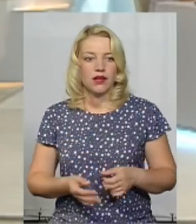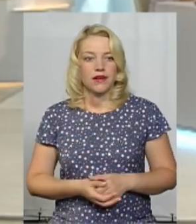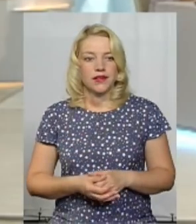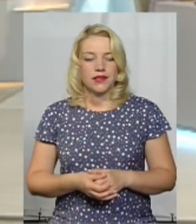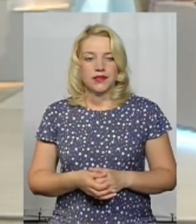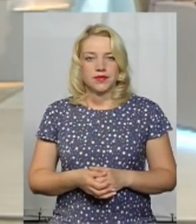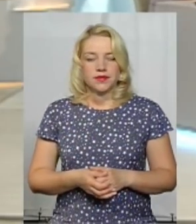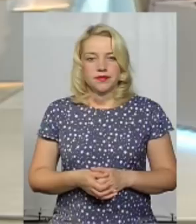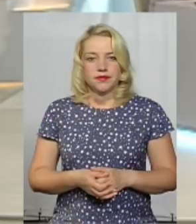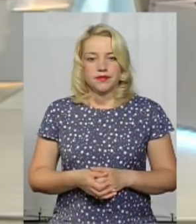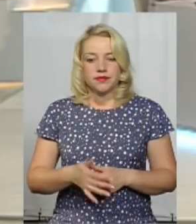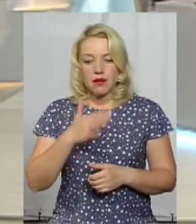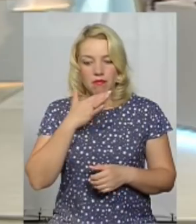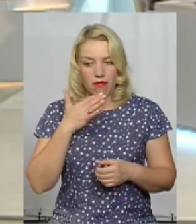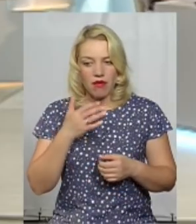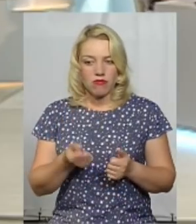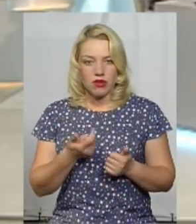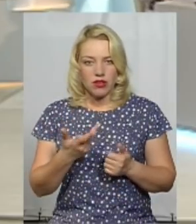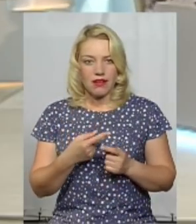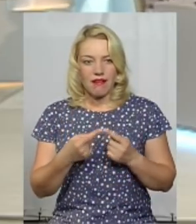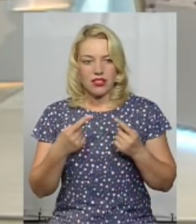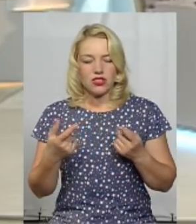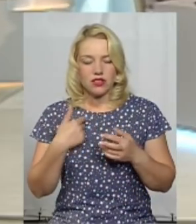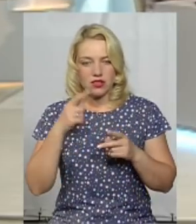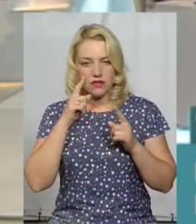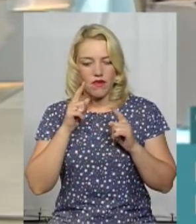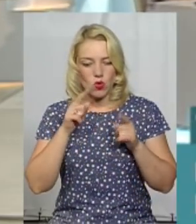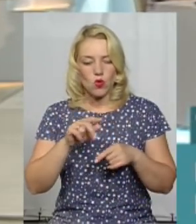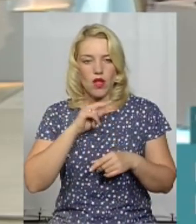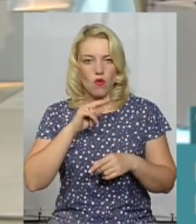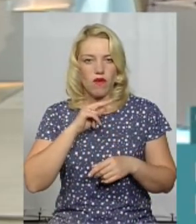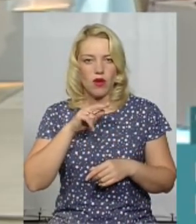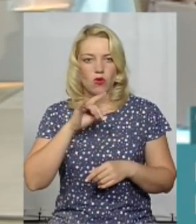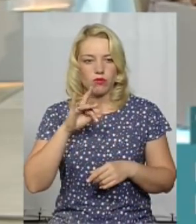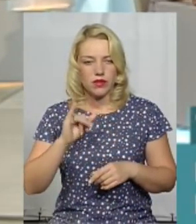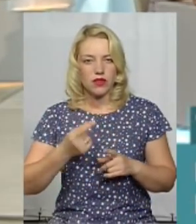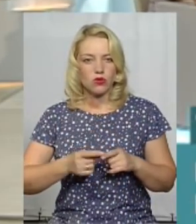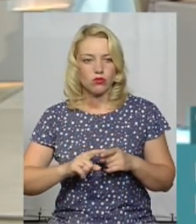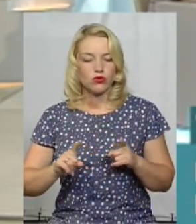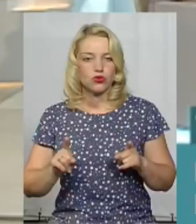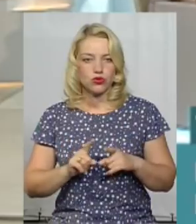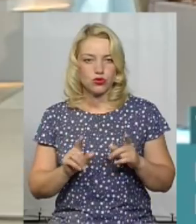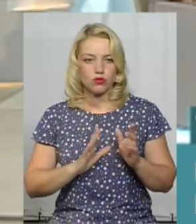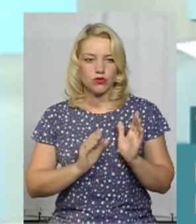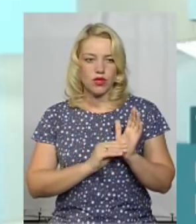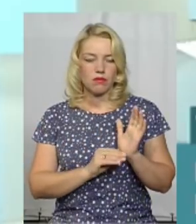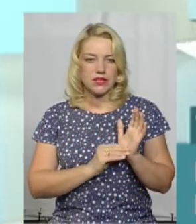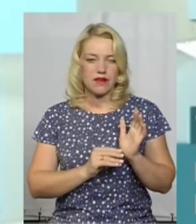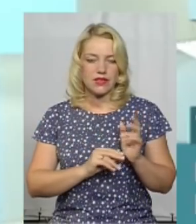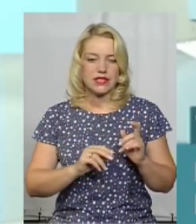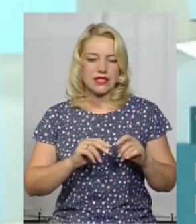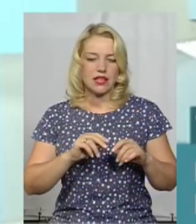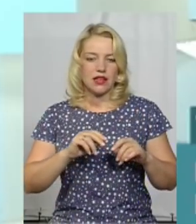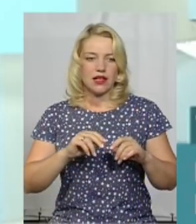речей, на які я звернула увагу при тому, що написав співробітник